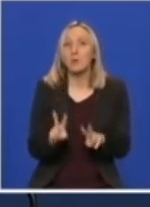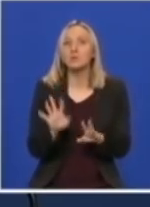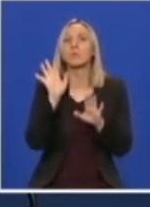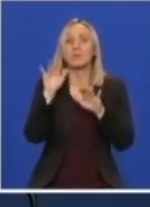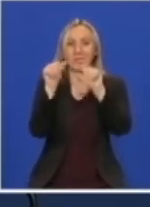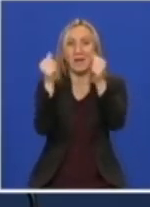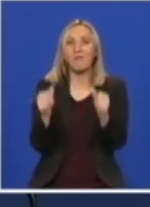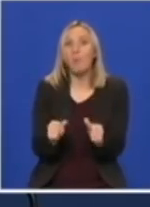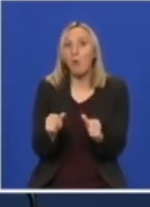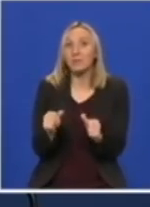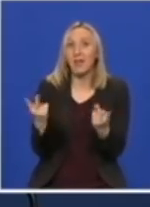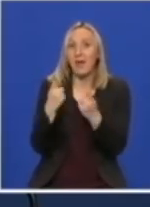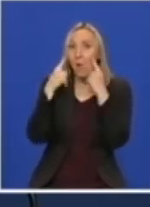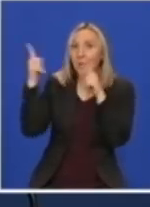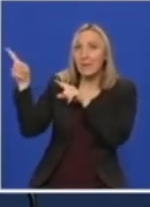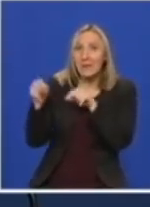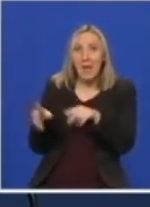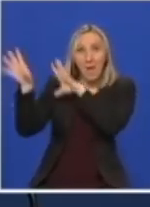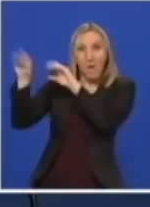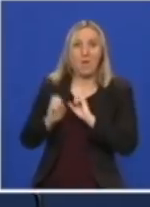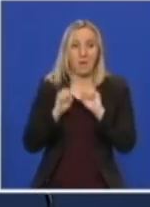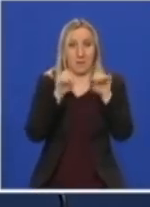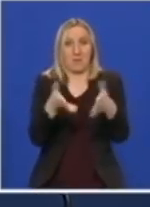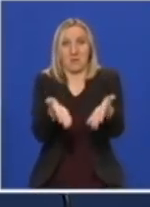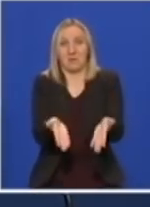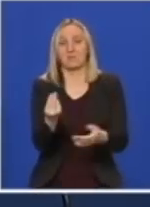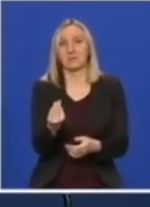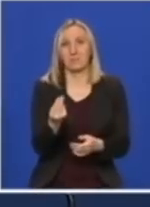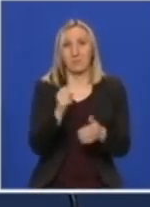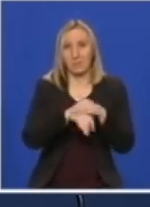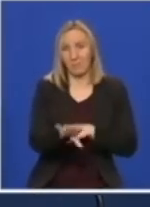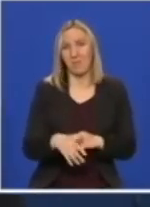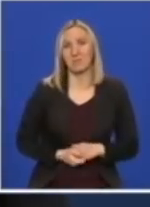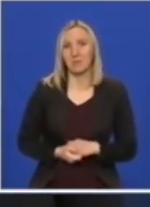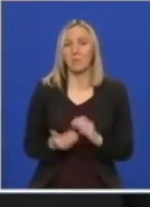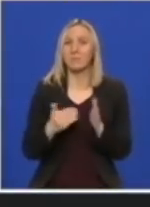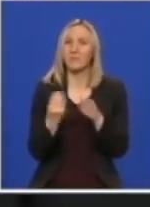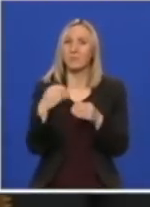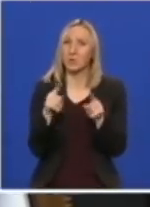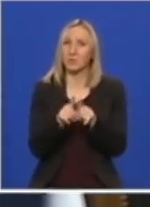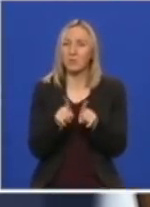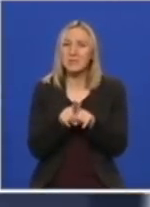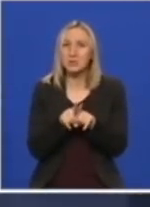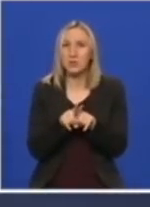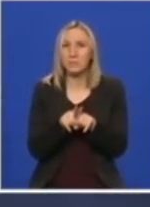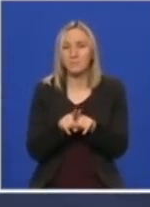model ponašanja prenesemo i kod nas. Treba dodati u ovom trenutku da se vidi